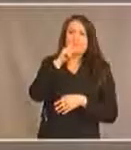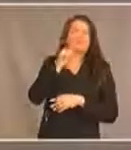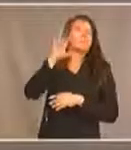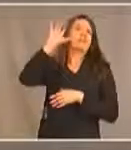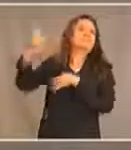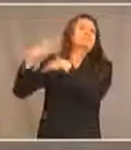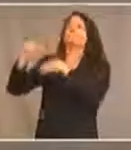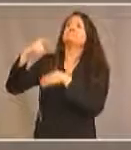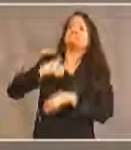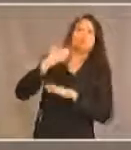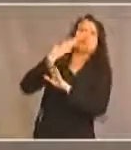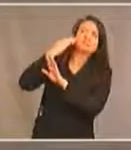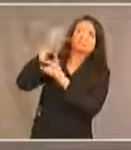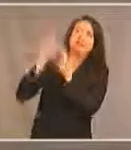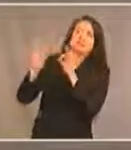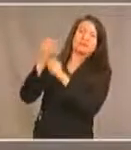négliger